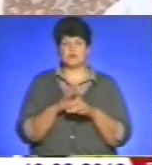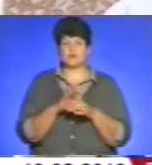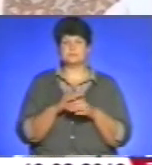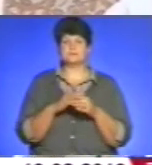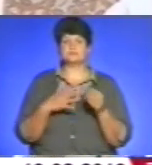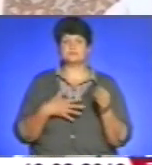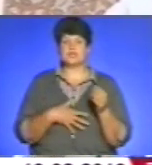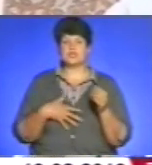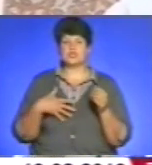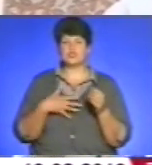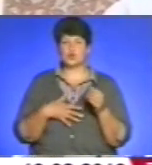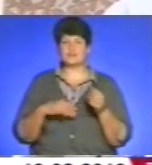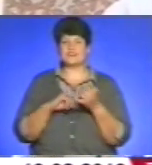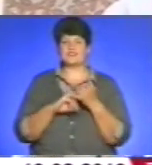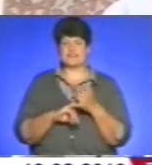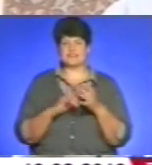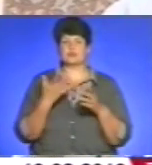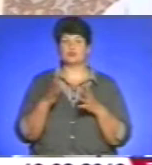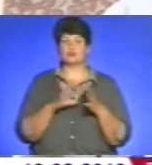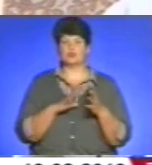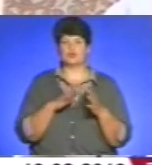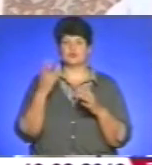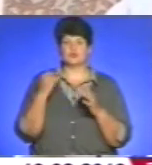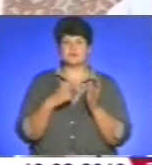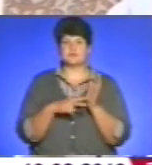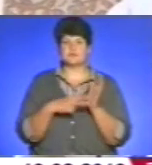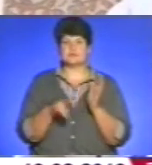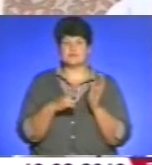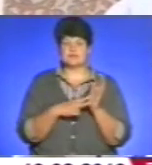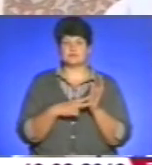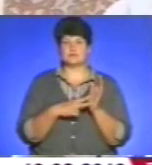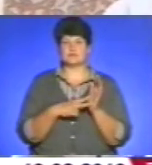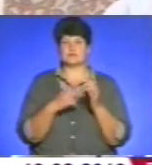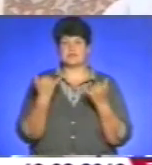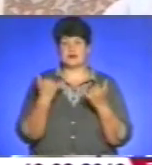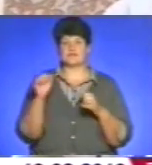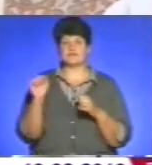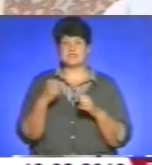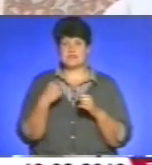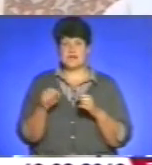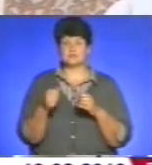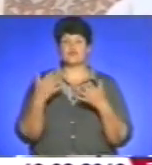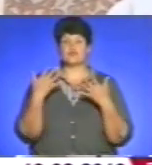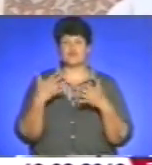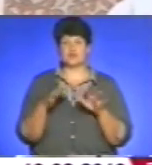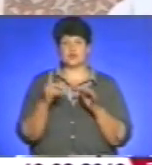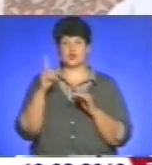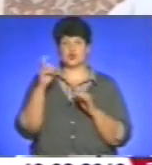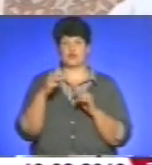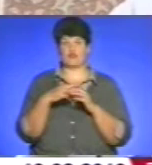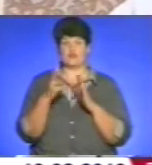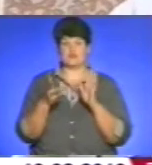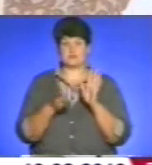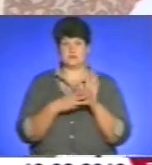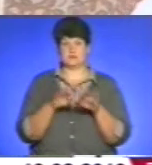період. Якщо в травні таких інфекцій було 77, червні 79, то в серпні відповідно вже 118